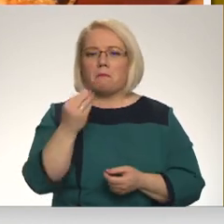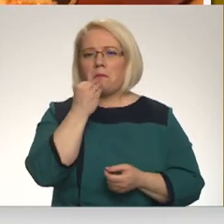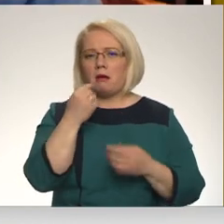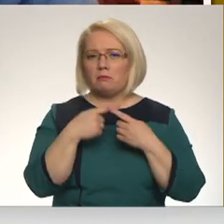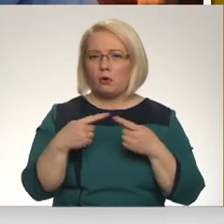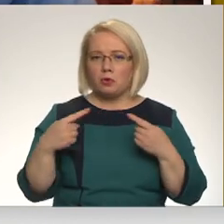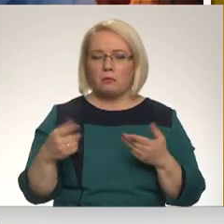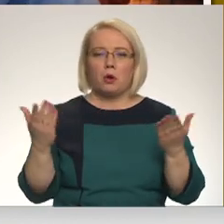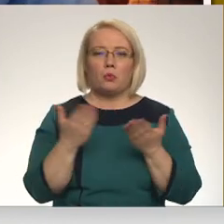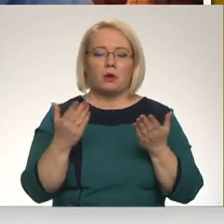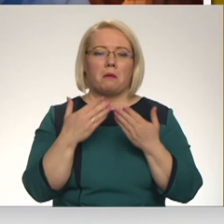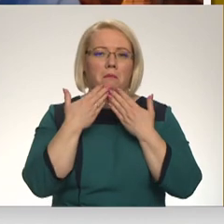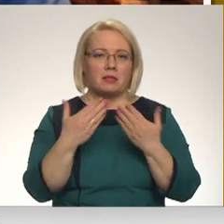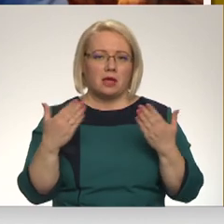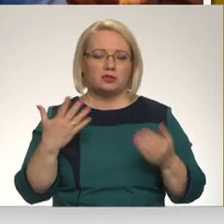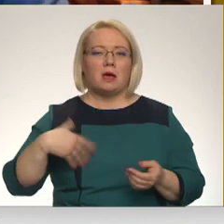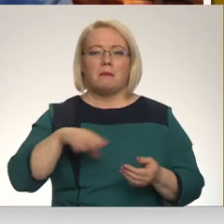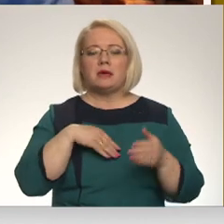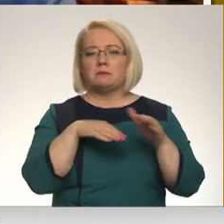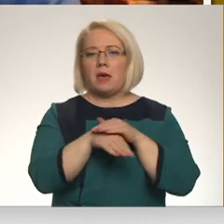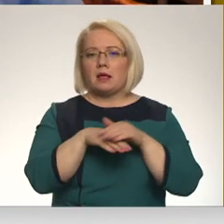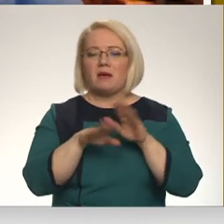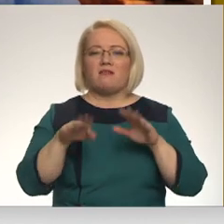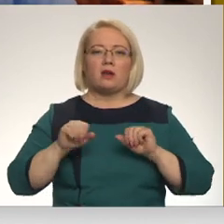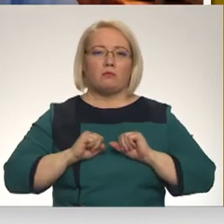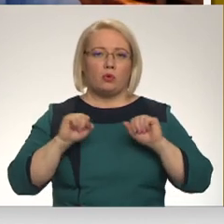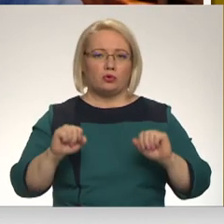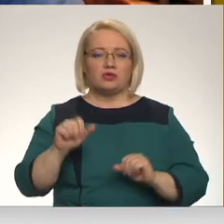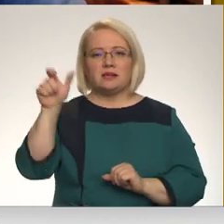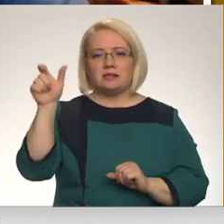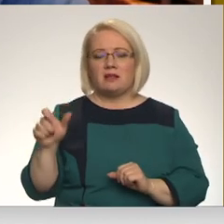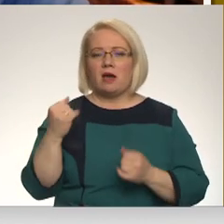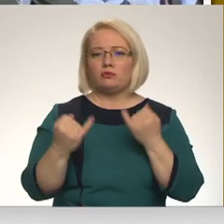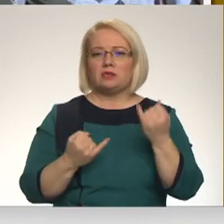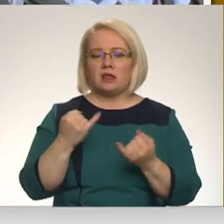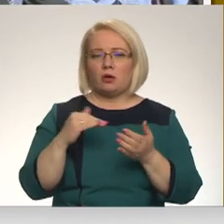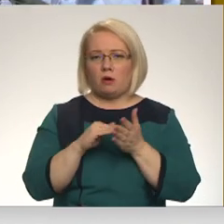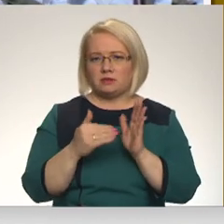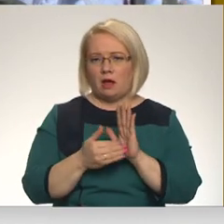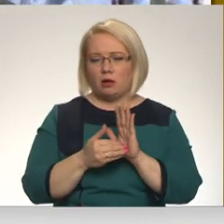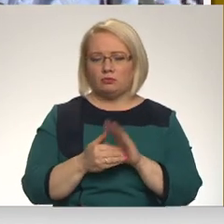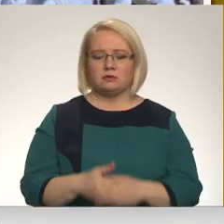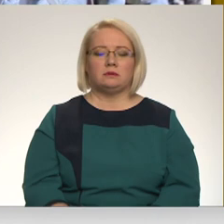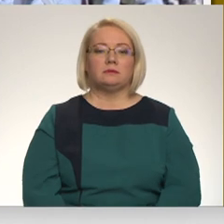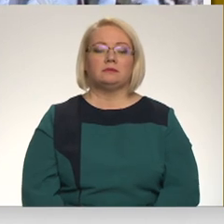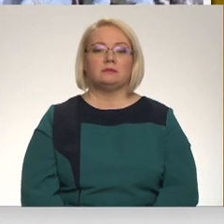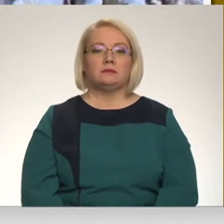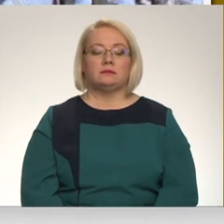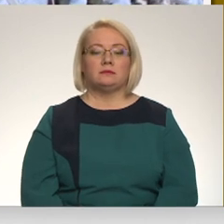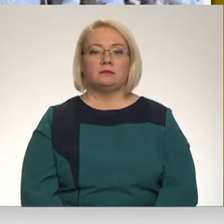produktiem, kuriem pateicoties, mēs bēgļiem varam nodrošināt cilvēku cienīgus apstākļus. Ukraiņa nebija gatava